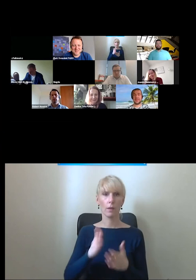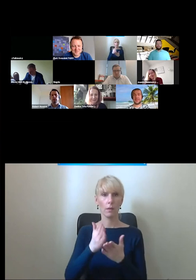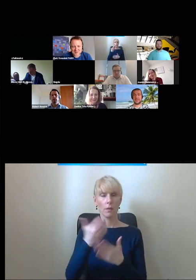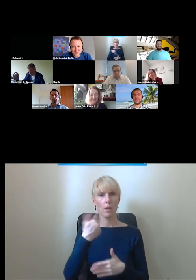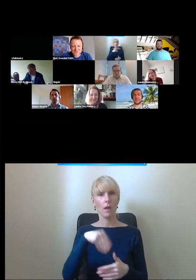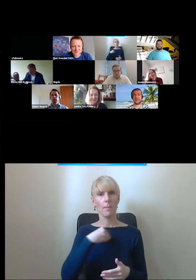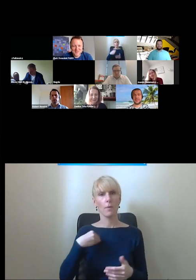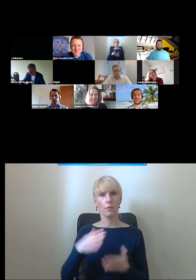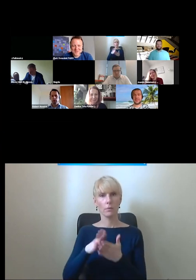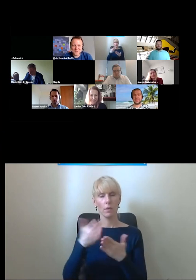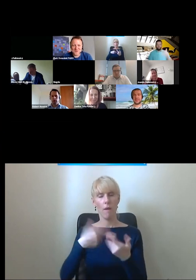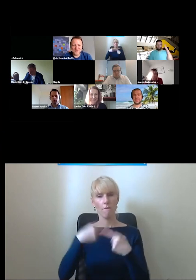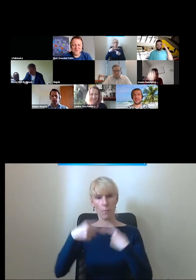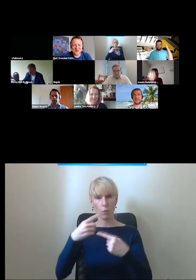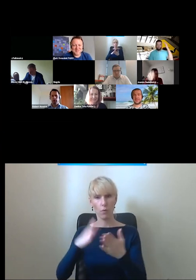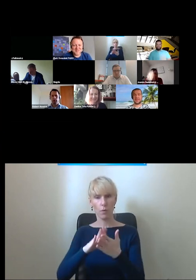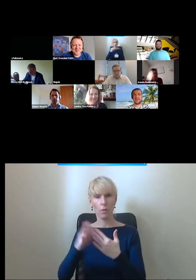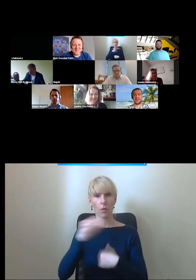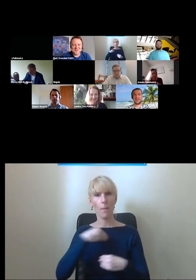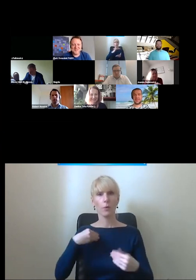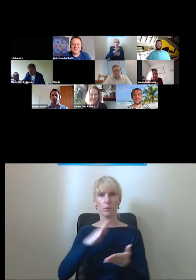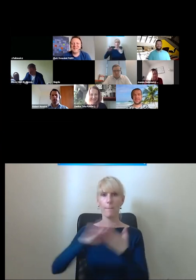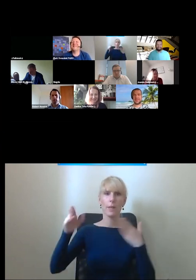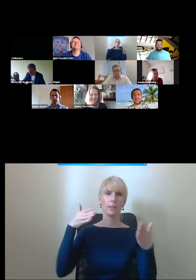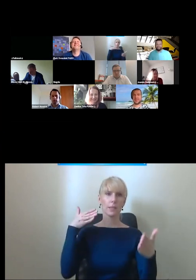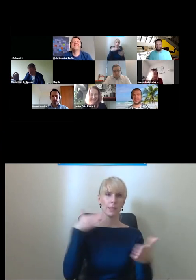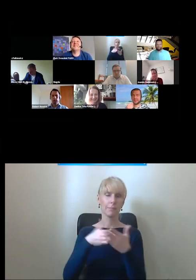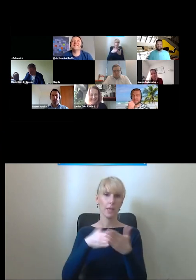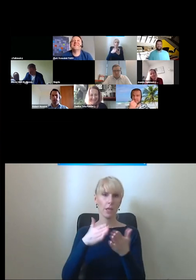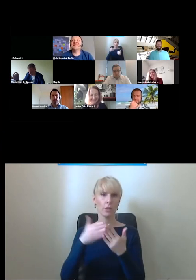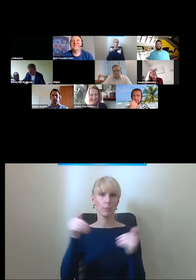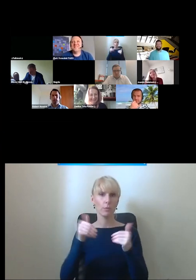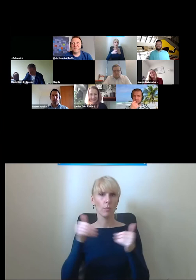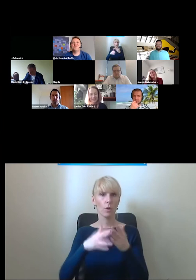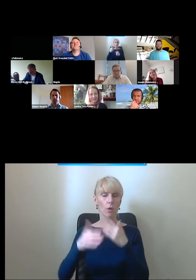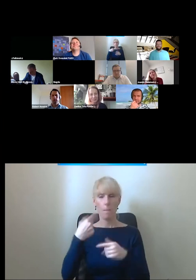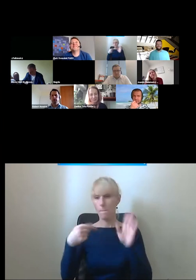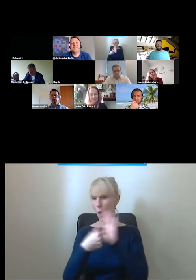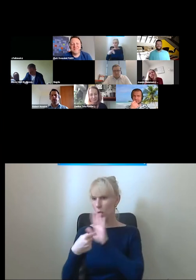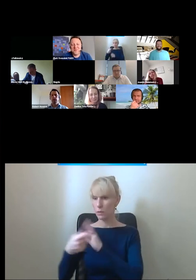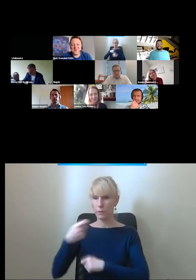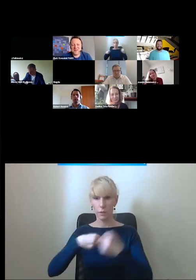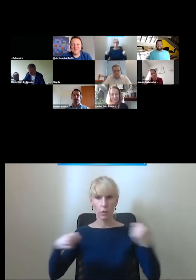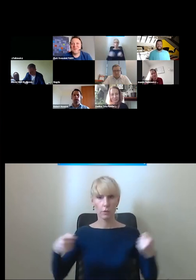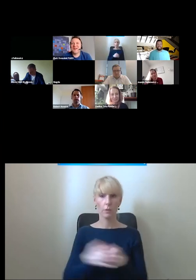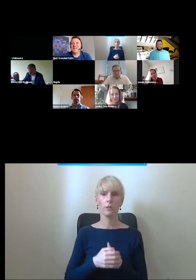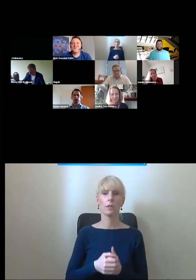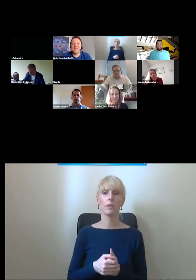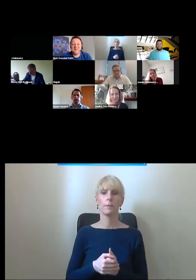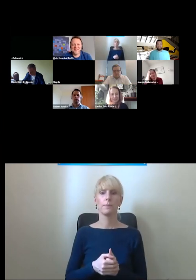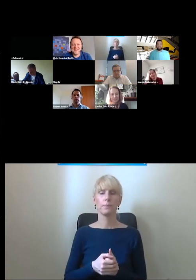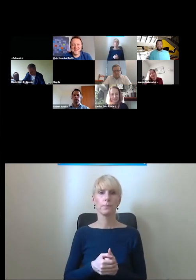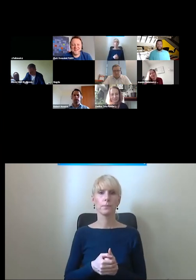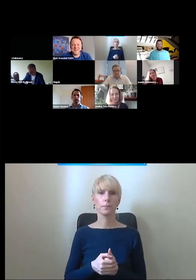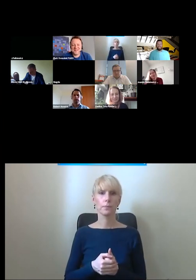jeszcze więcej filmów żebyśmy mogli pokazywać rozwiązania i zrobimy takie zrobimy takie spotkanie